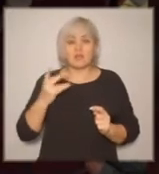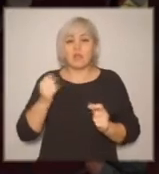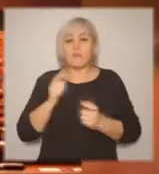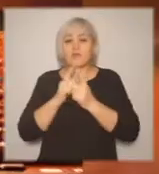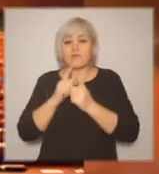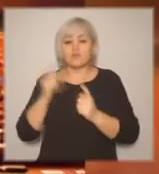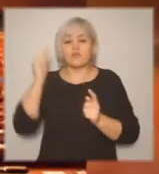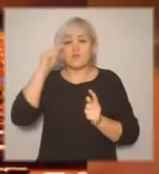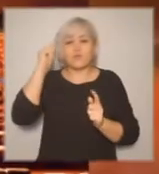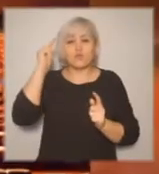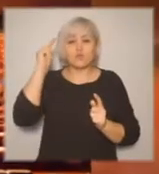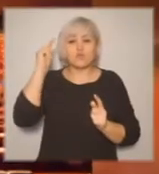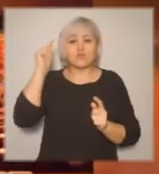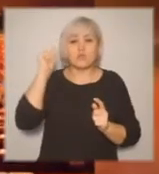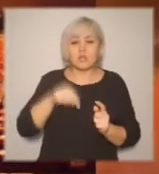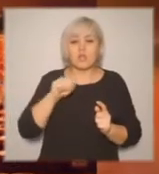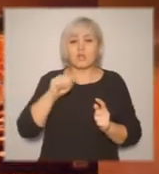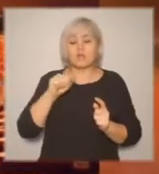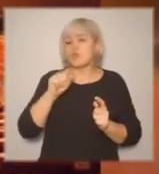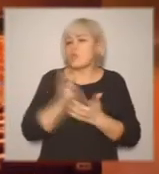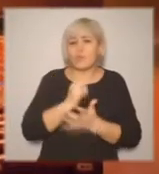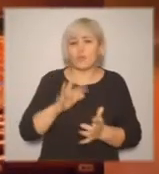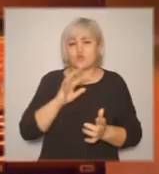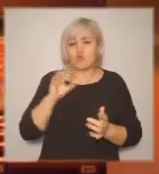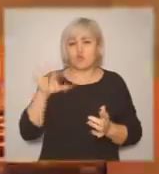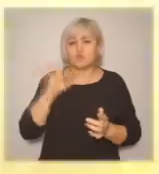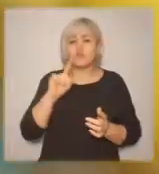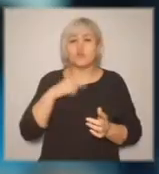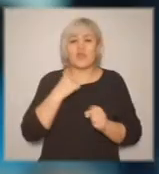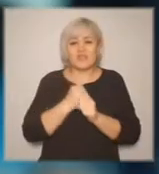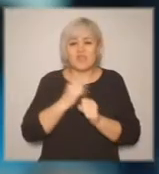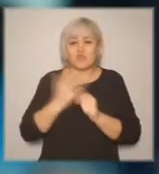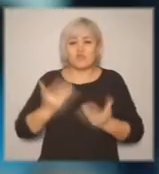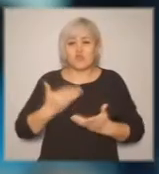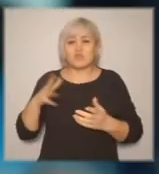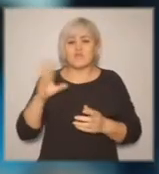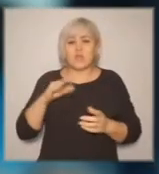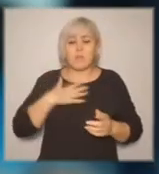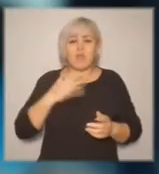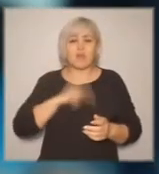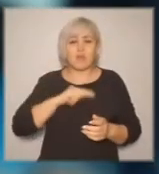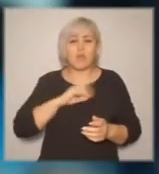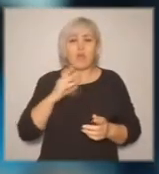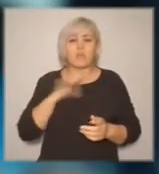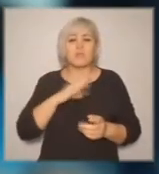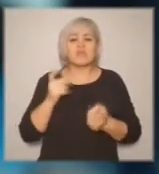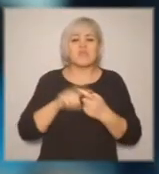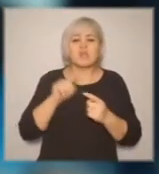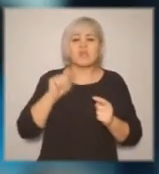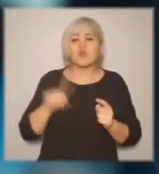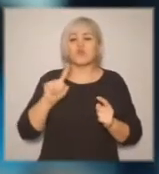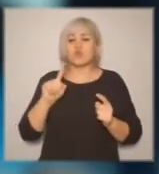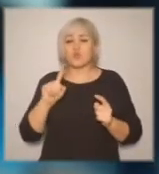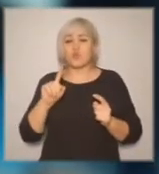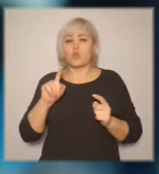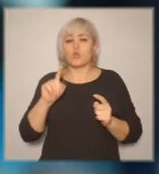так или иначе связана со сферой культуры или с переводческой деятельностью. И мне очень захотелось выучить